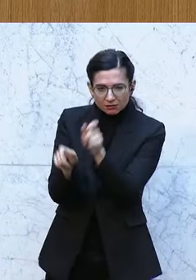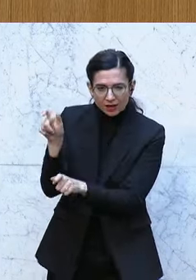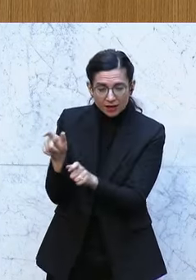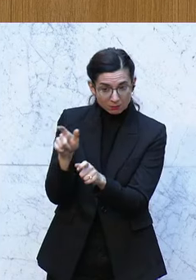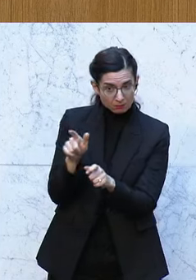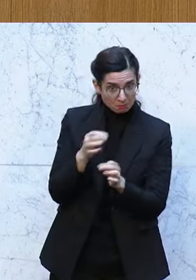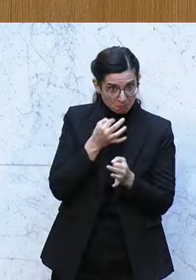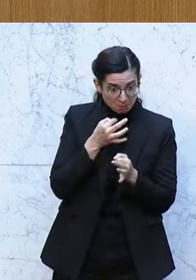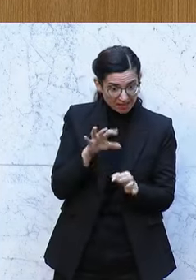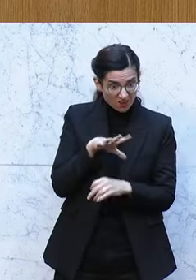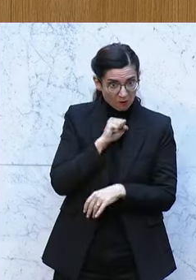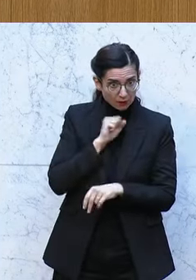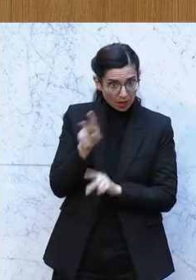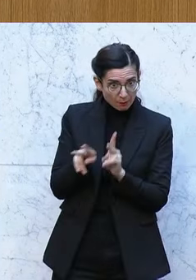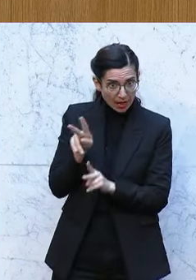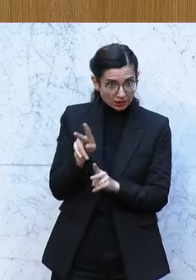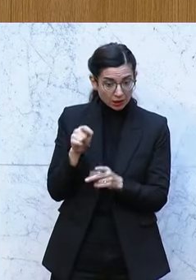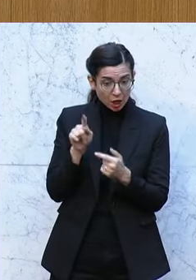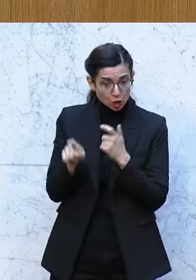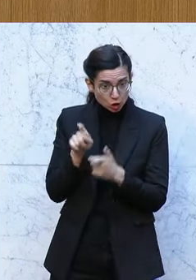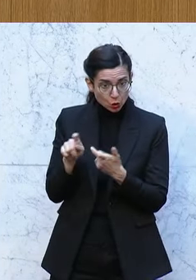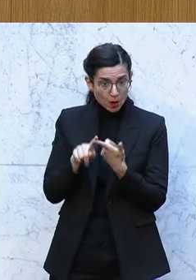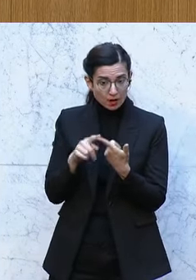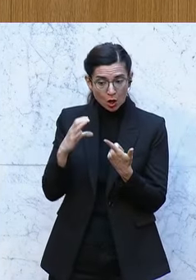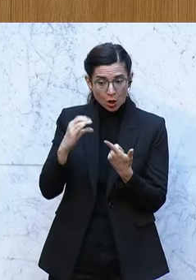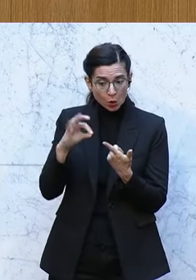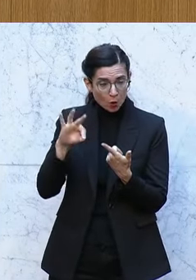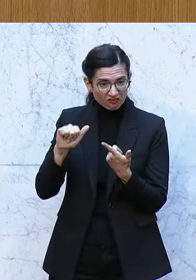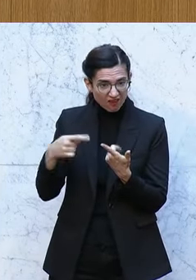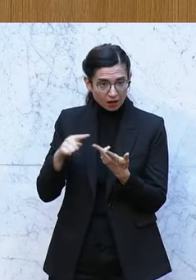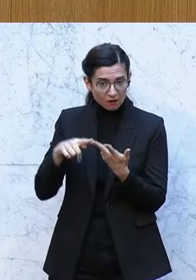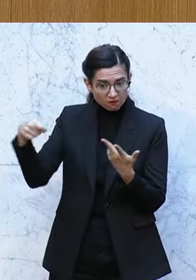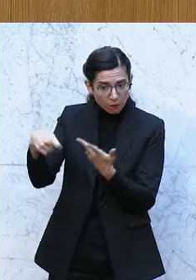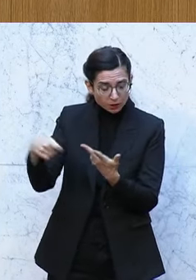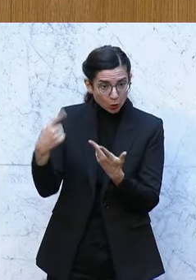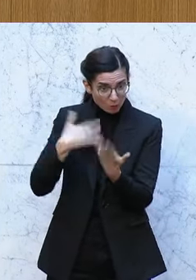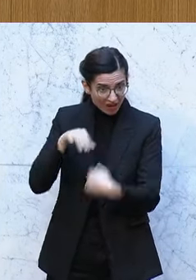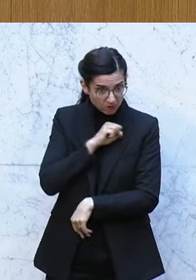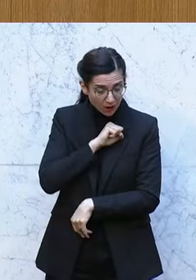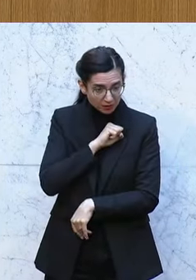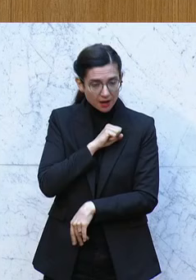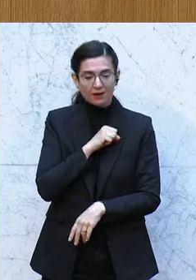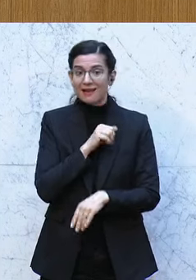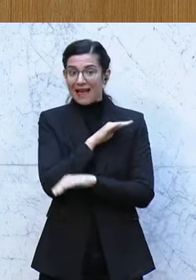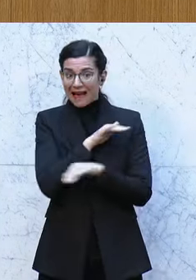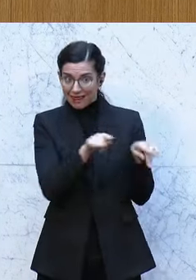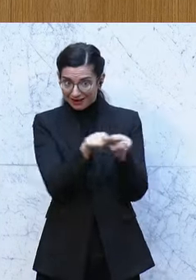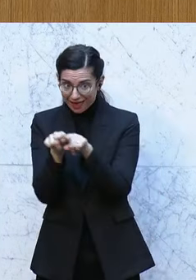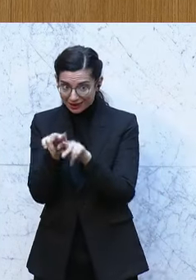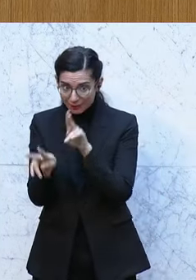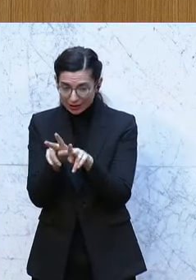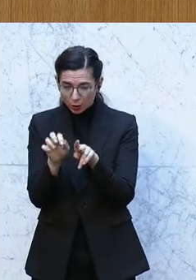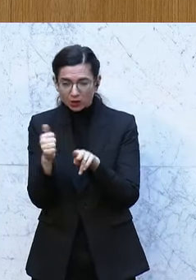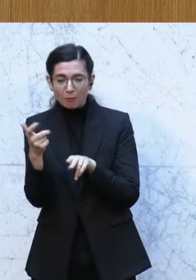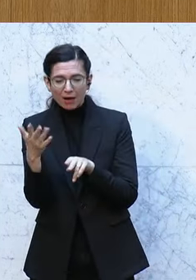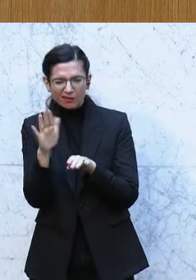behandelt? Bei der Steuer, bei der Kofag, bei Förderungen etc. Sind alle vor dem Gesetz gleich oder sind